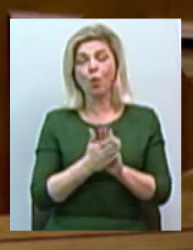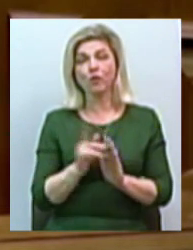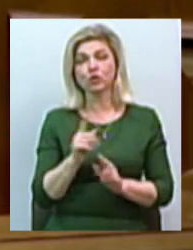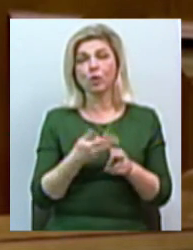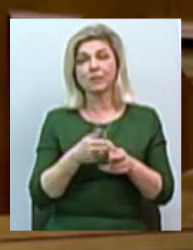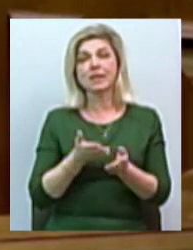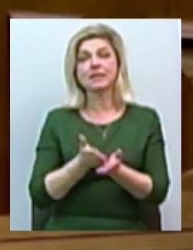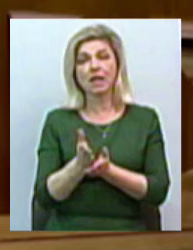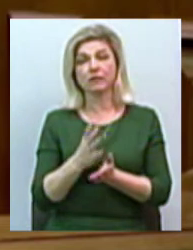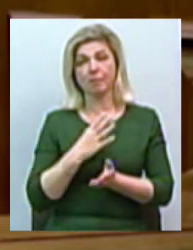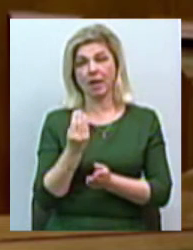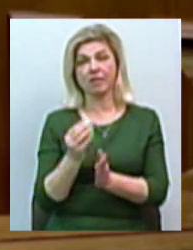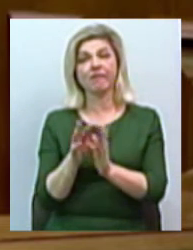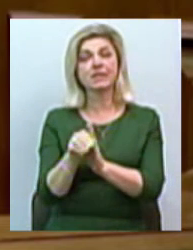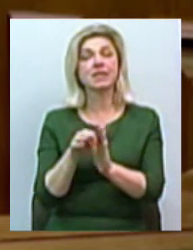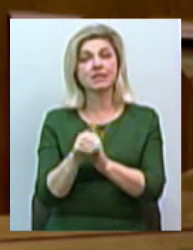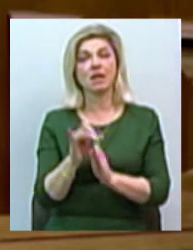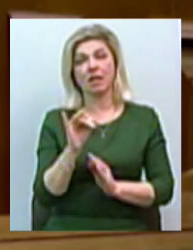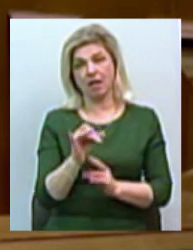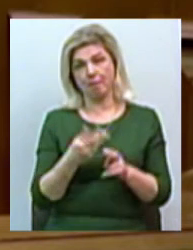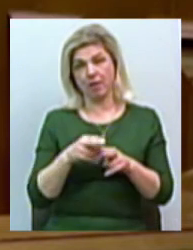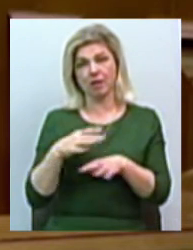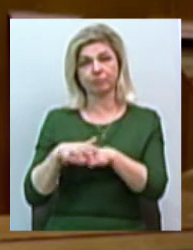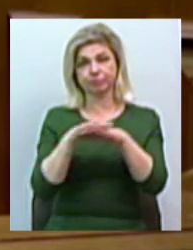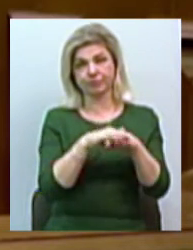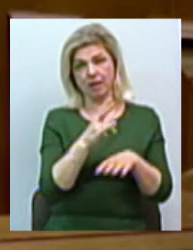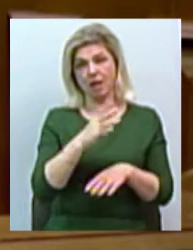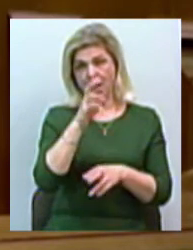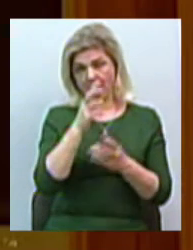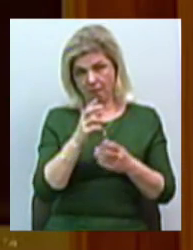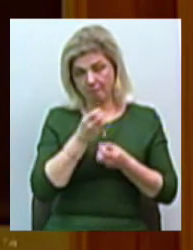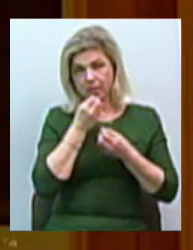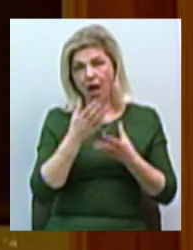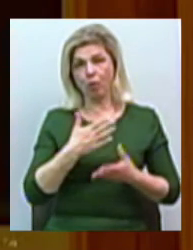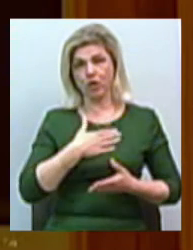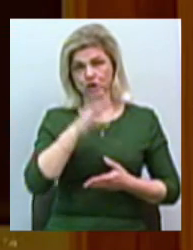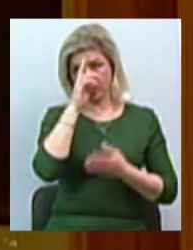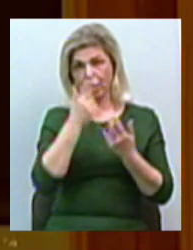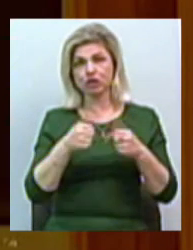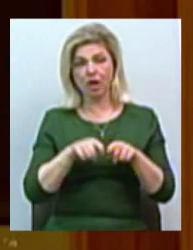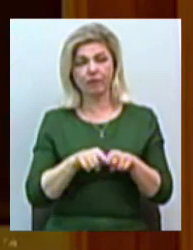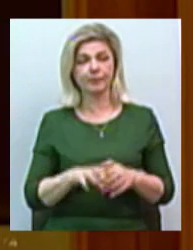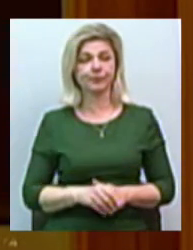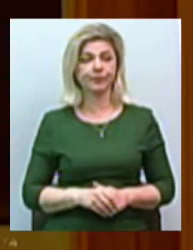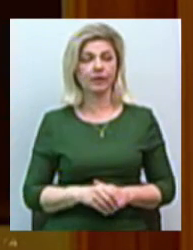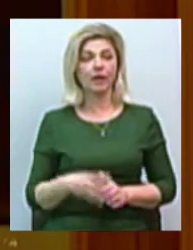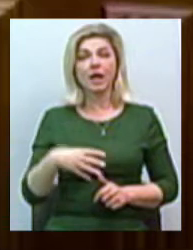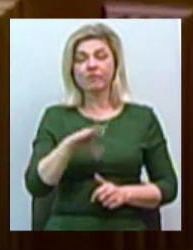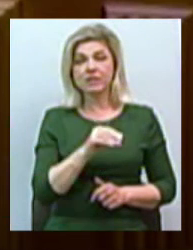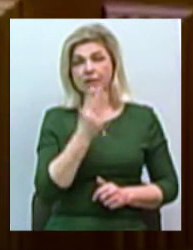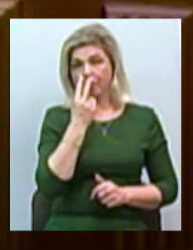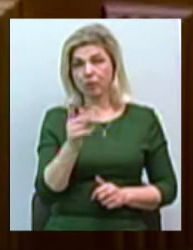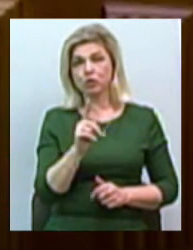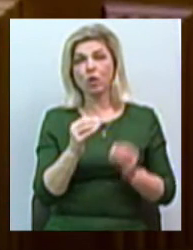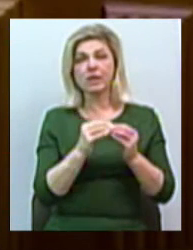сектор заходили інвестиції, інвестиції, які йшли на благо нашої держави. Ми всі спостерігаємо, як вже 10 років,